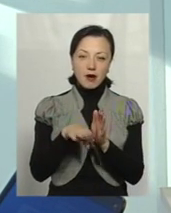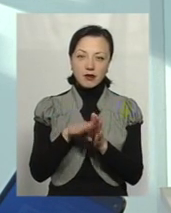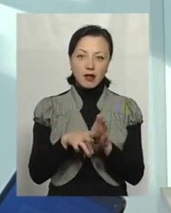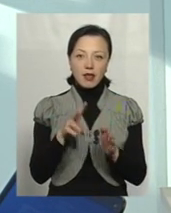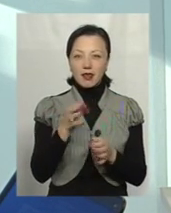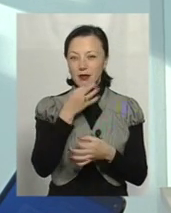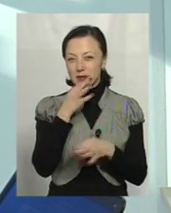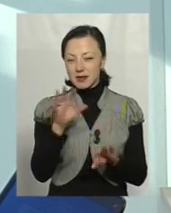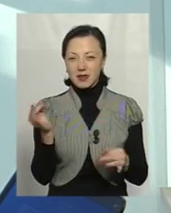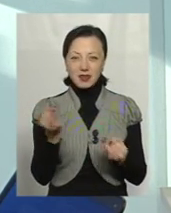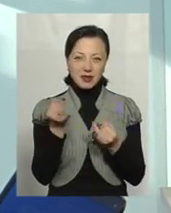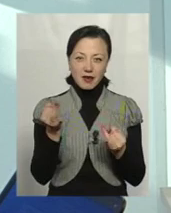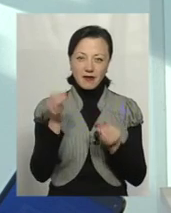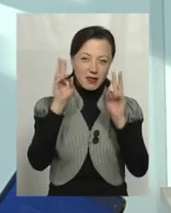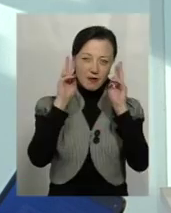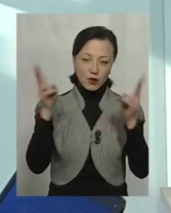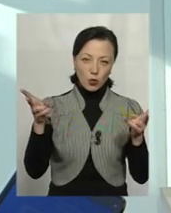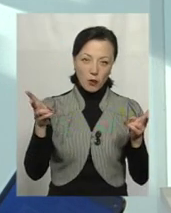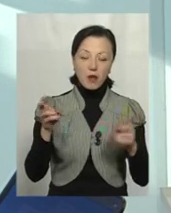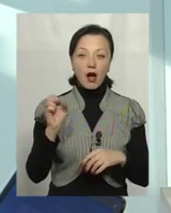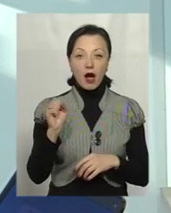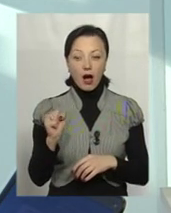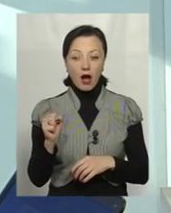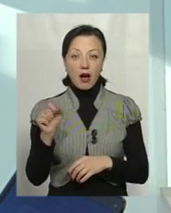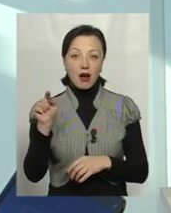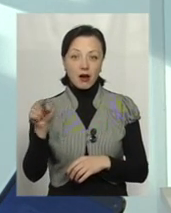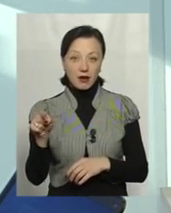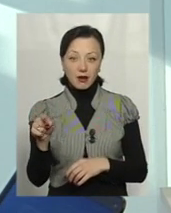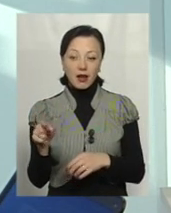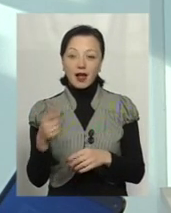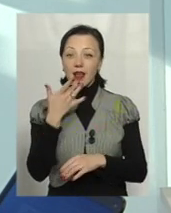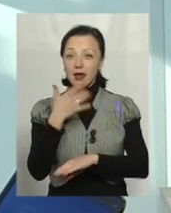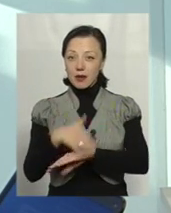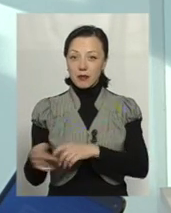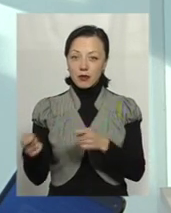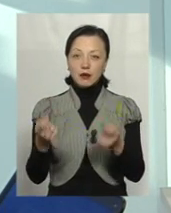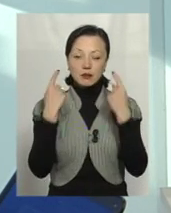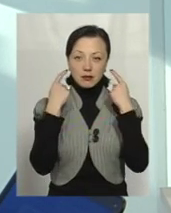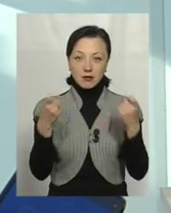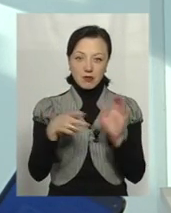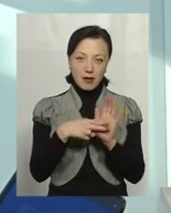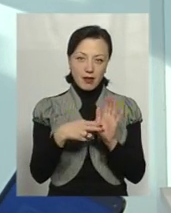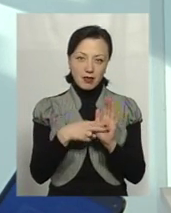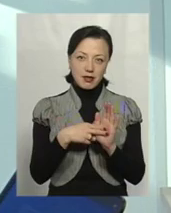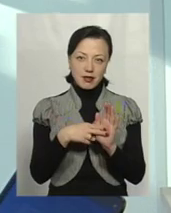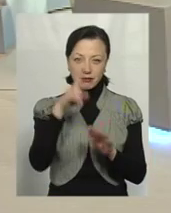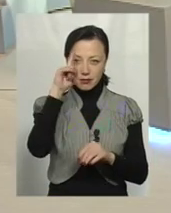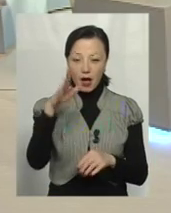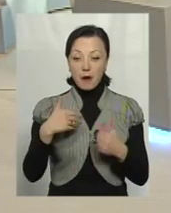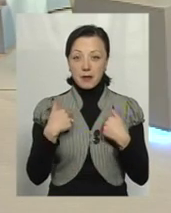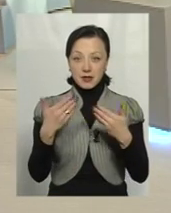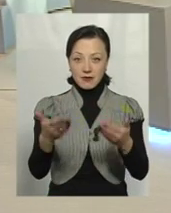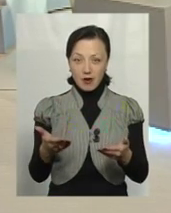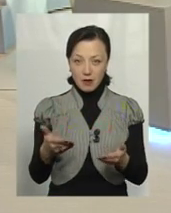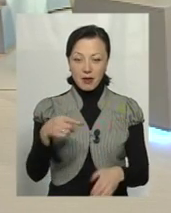Непривабливі, нецікаві, невідомі. А опоненти у них імпортні – це бренди. Ми з вами, як споживачі,